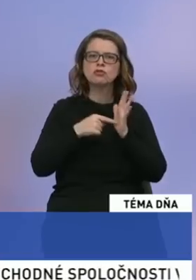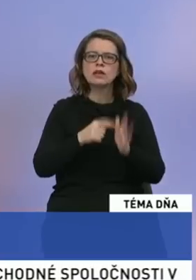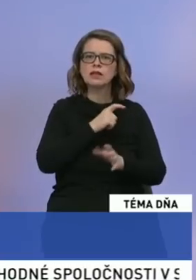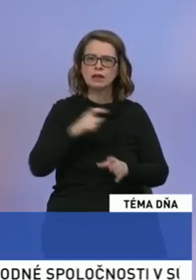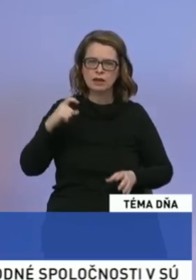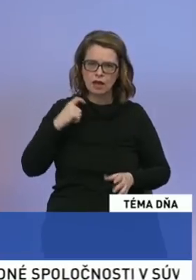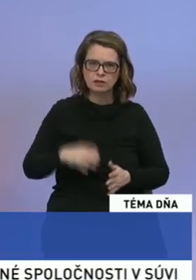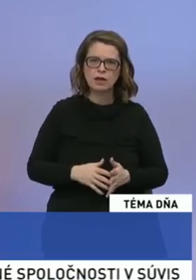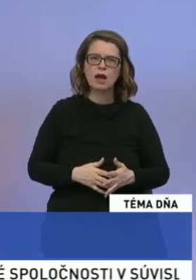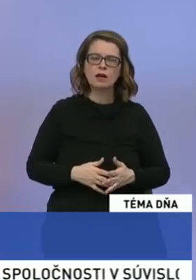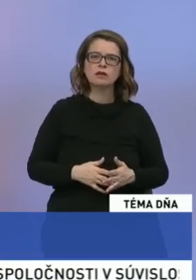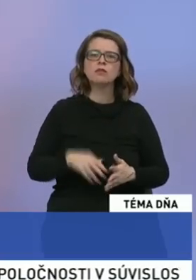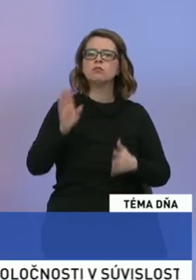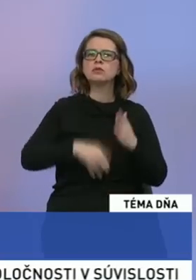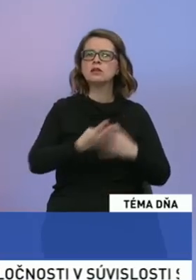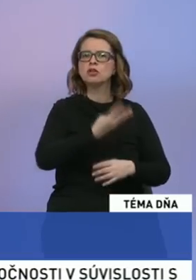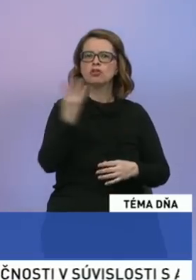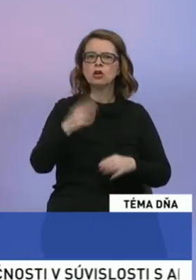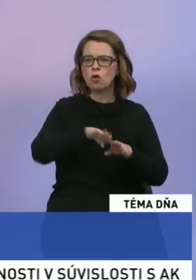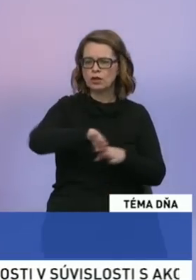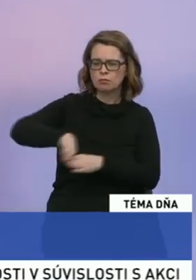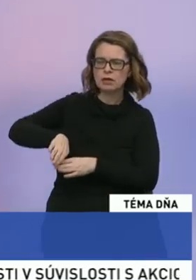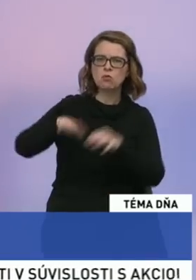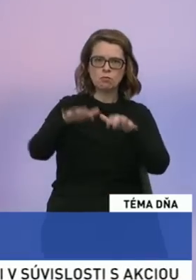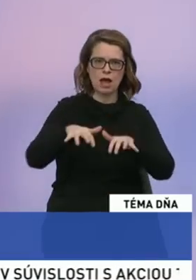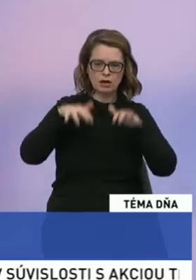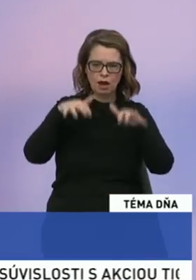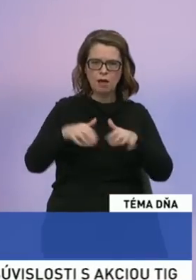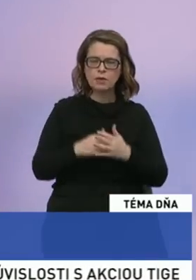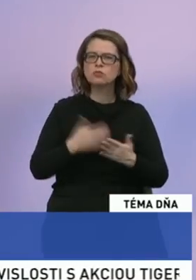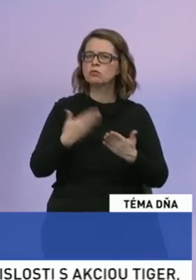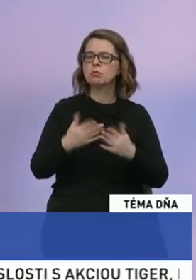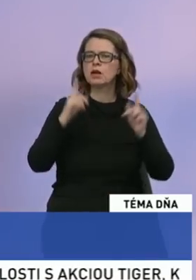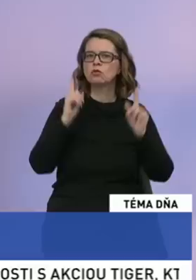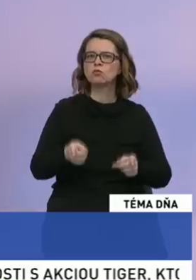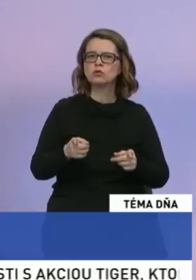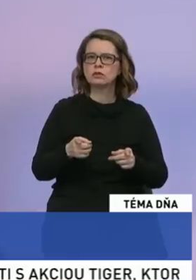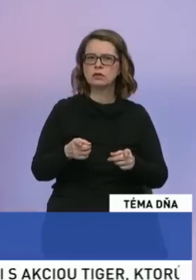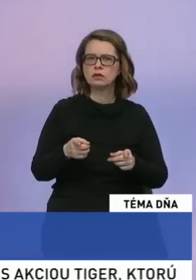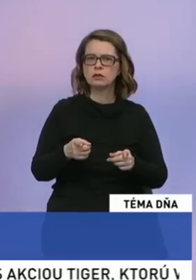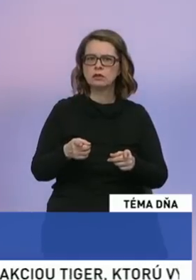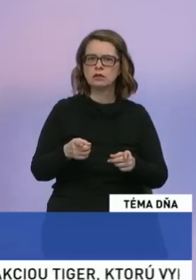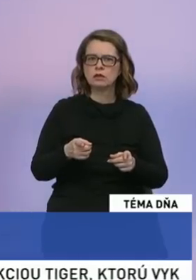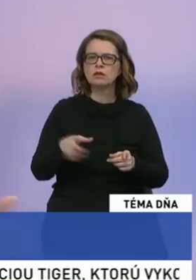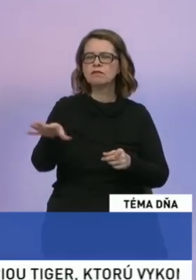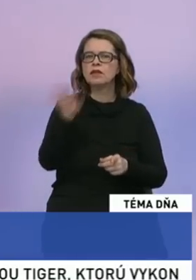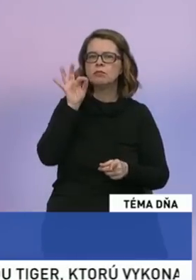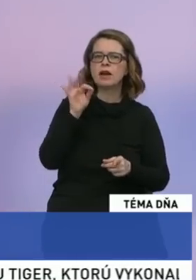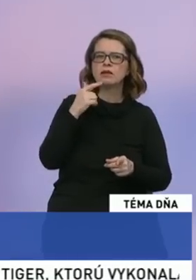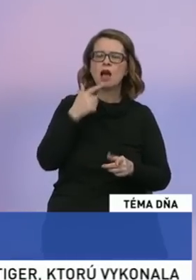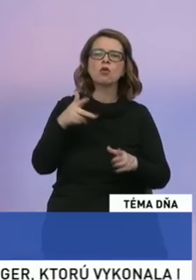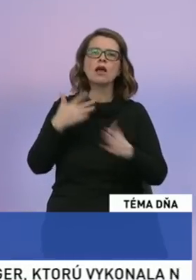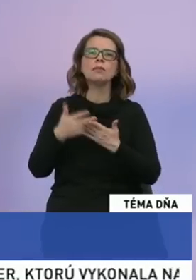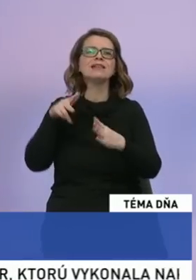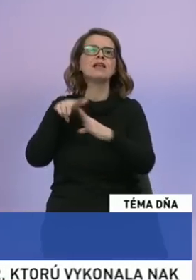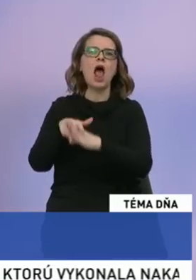Kresťansko-demokratické hnutie posledne štýry roky je mimo parlamentu a preto musí siahnuť po, môžeme povedať, záložníkoch alebo po zálohách.